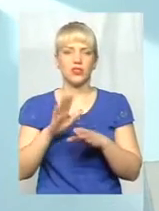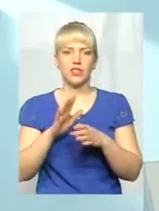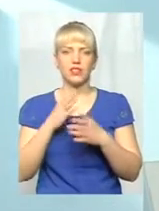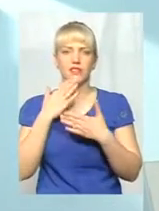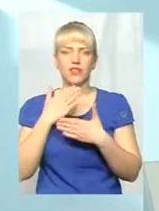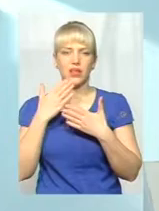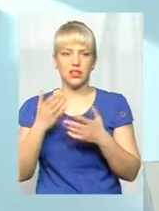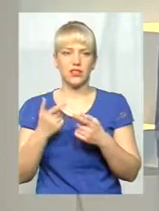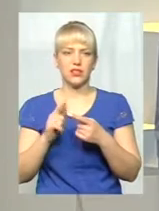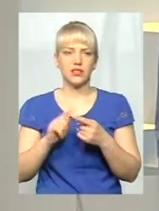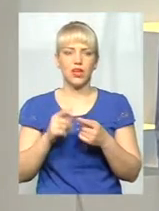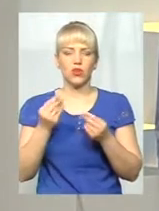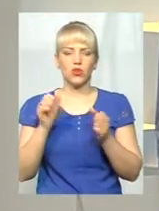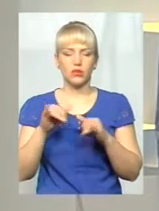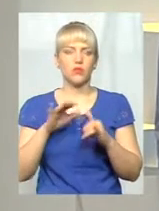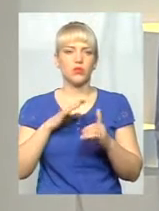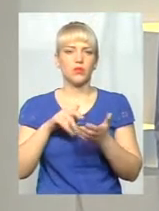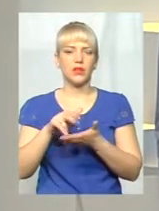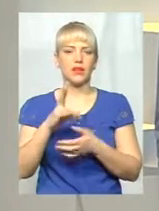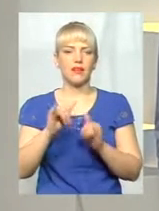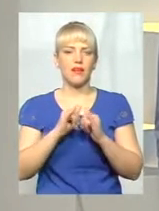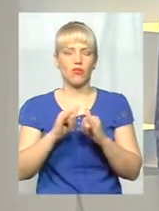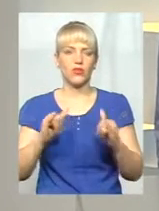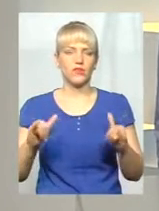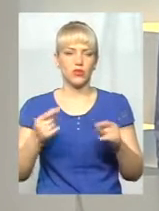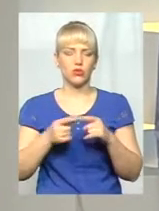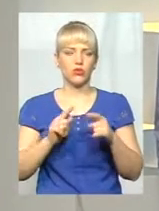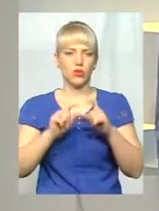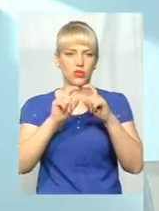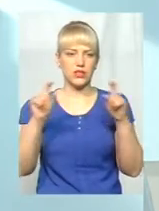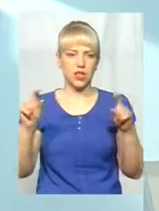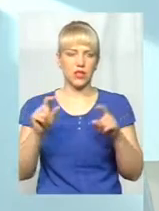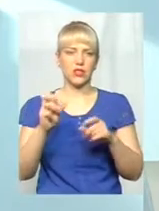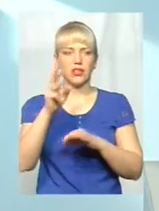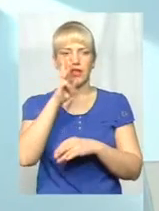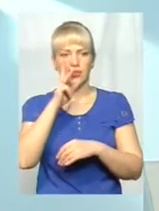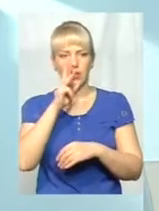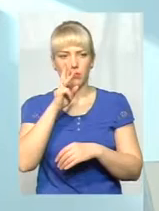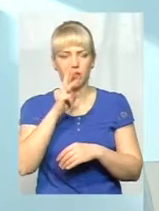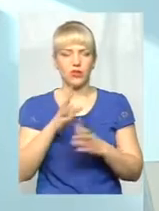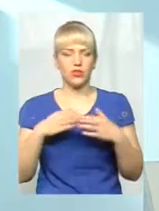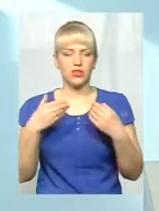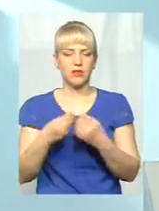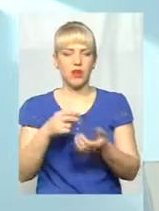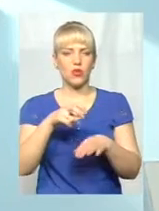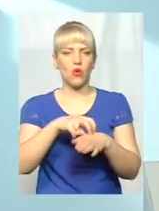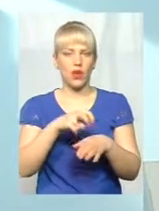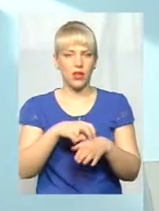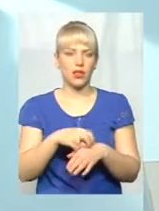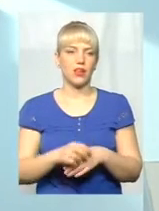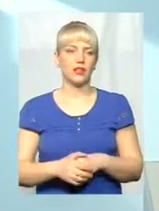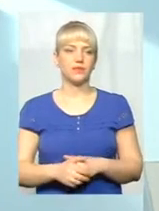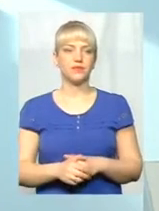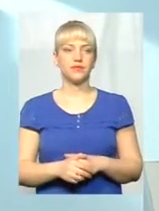розвитку закладу. І в тому числі на зарплату лікару сімейному, на тому числі на зарплату сімейній медсестрі.